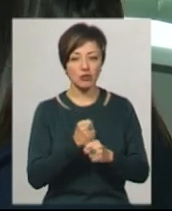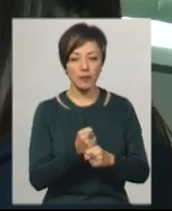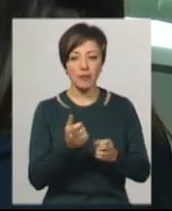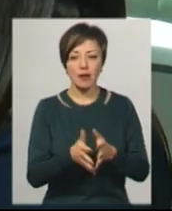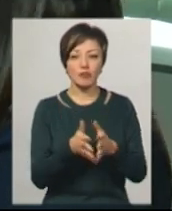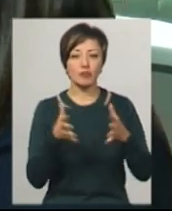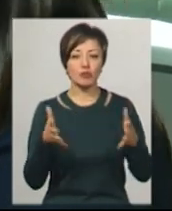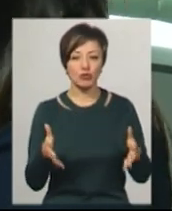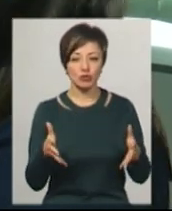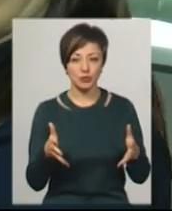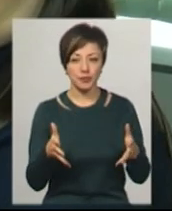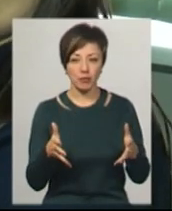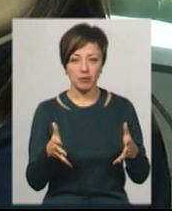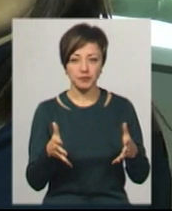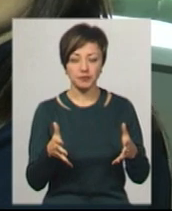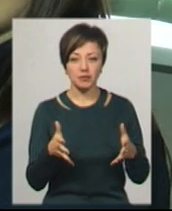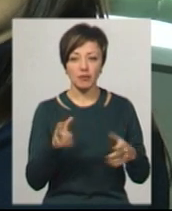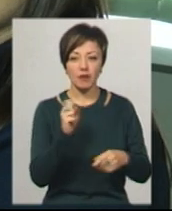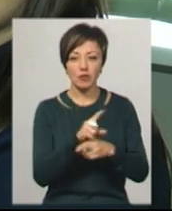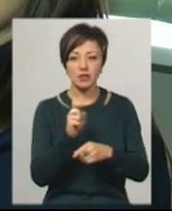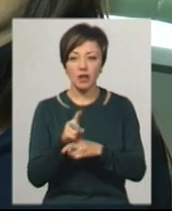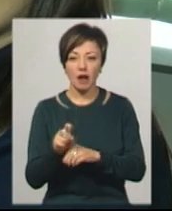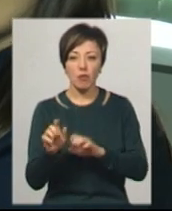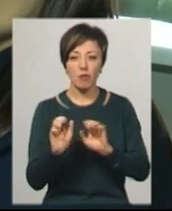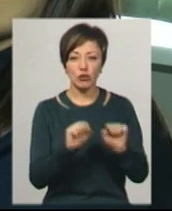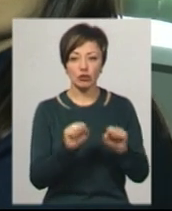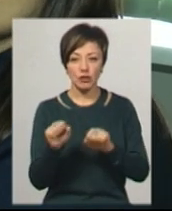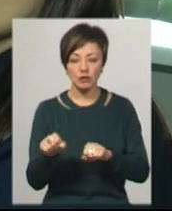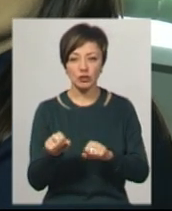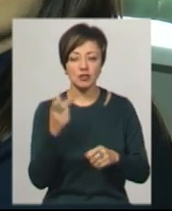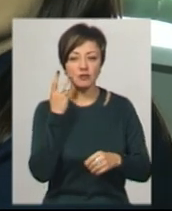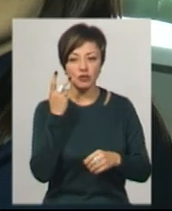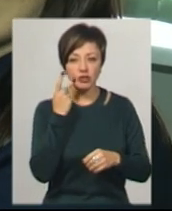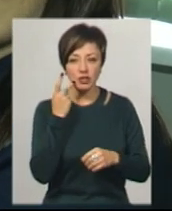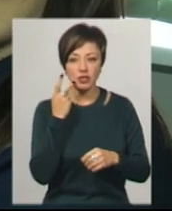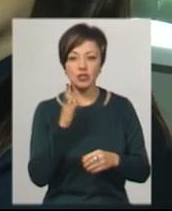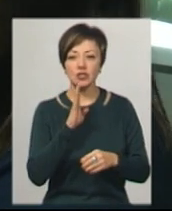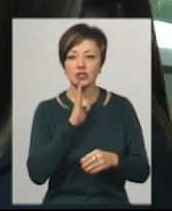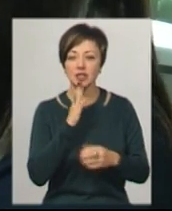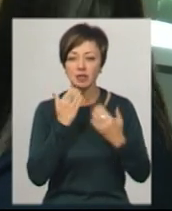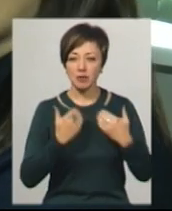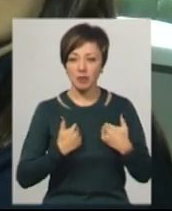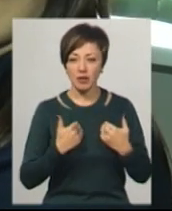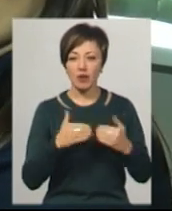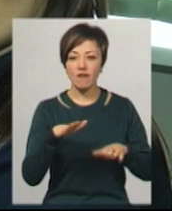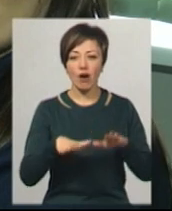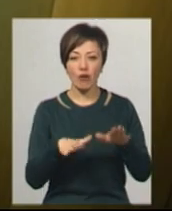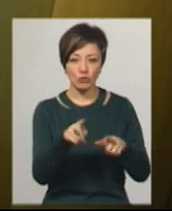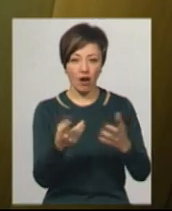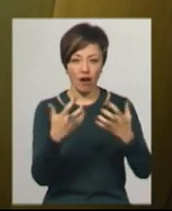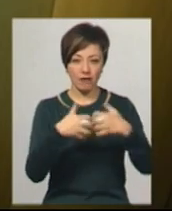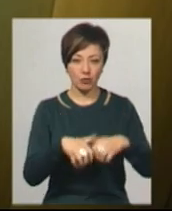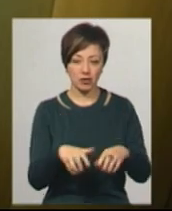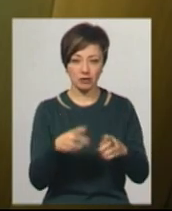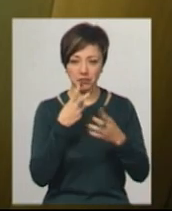набагато більше функціональних можливостей. Завжди жінки запитують вагу плоду, то тут це все видається автоматично.